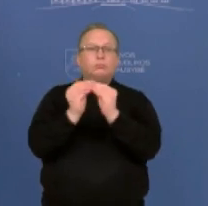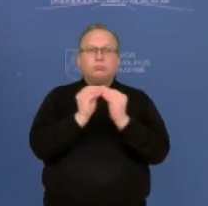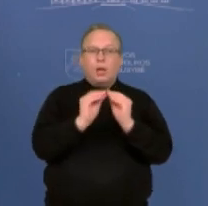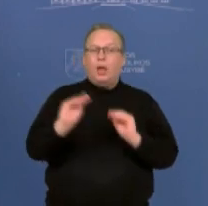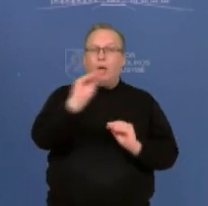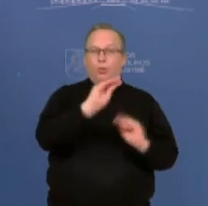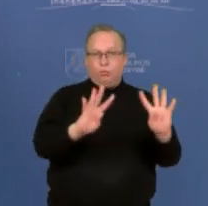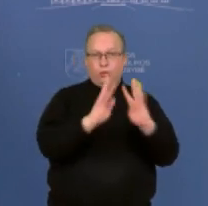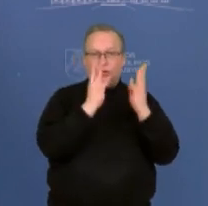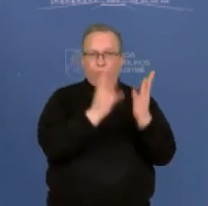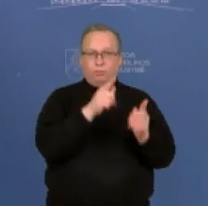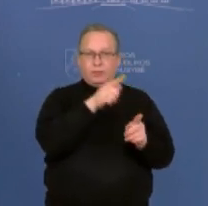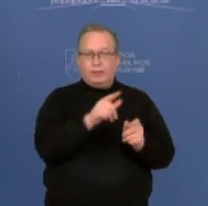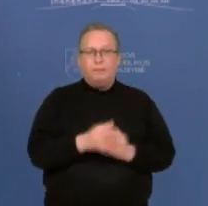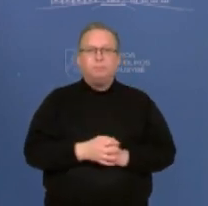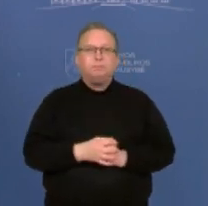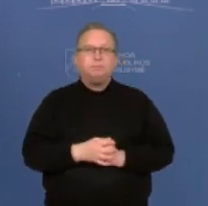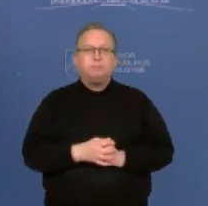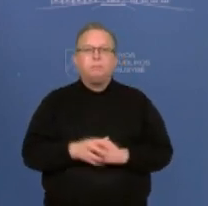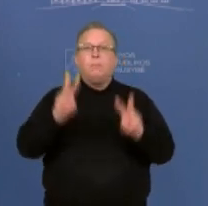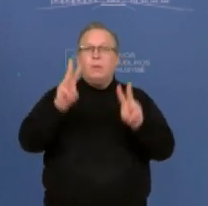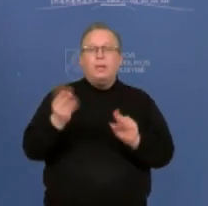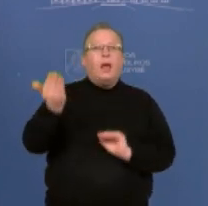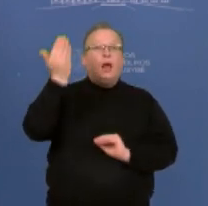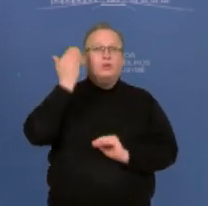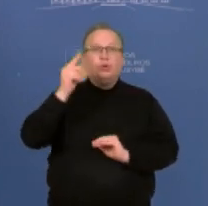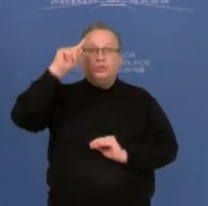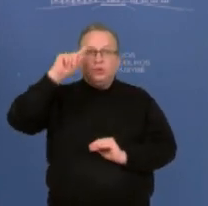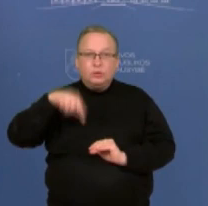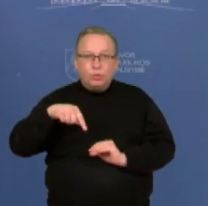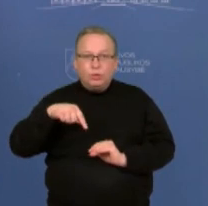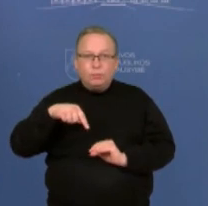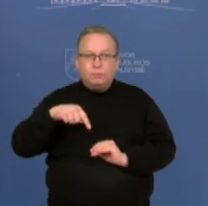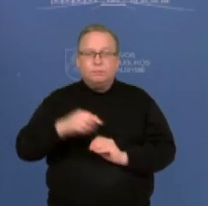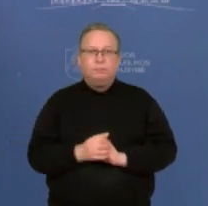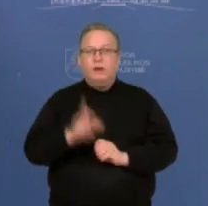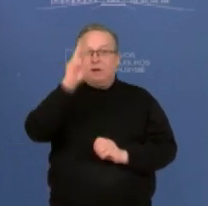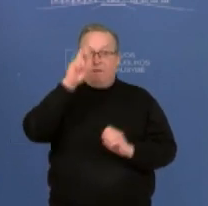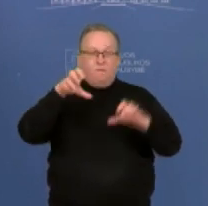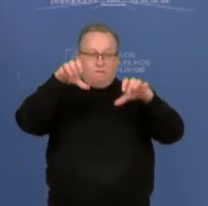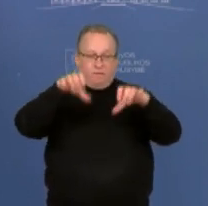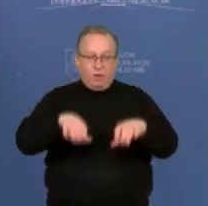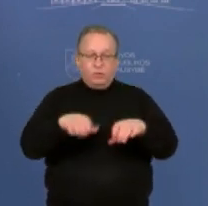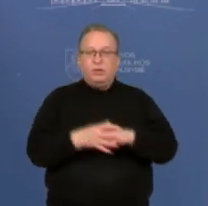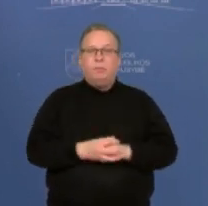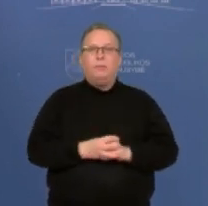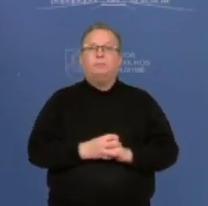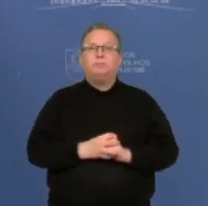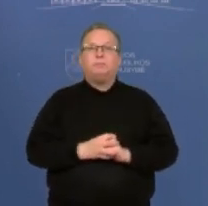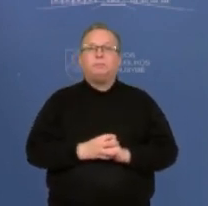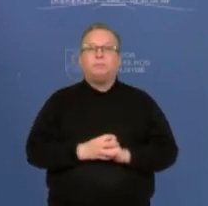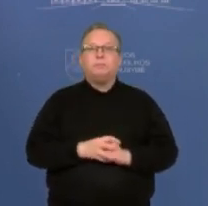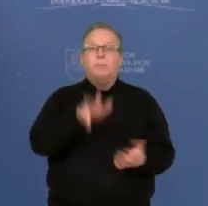Europos komisijai atskirai. Ministra, iš anksčiau jau žinome, kad jeigu vyriausybė, na, kaip kalbėta, jeigu vyriausybė